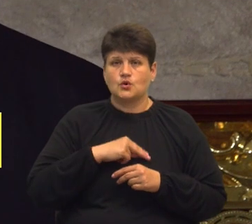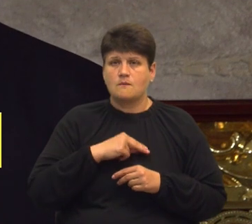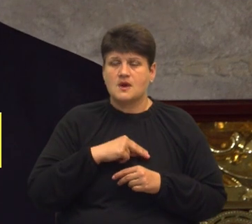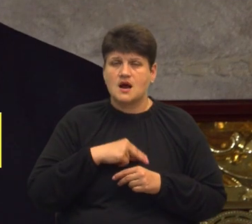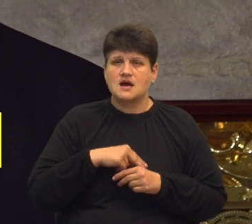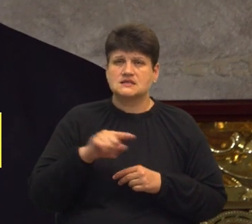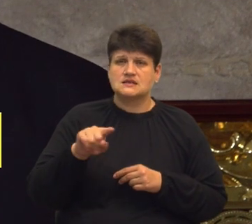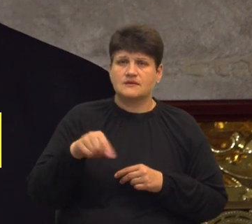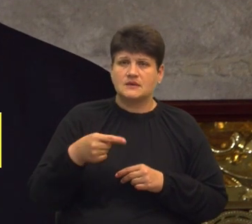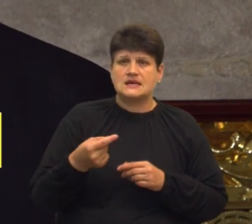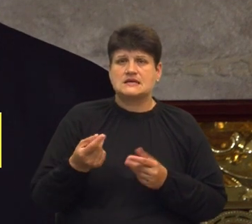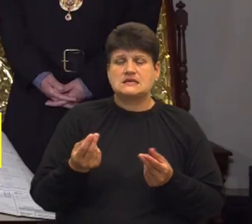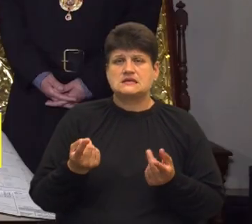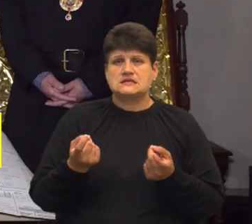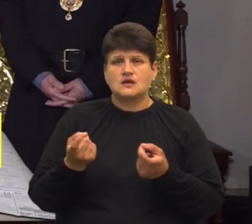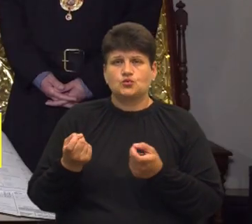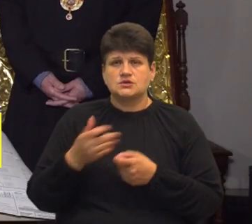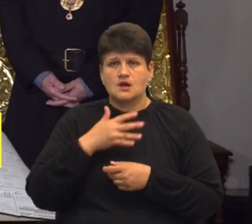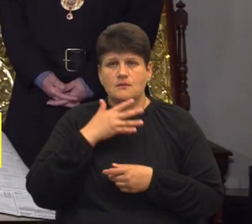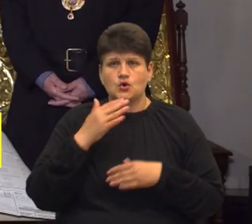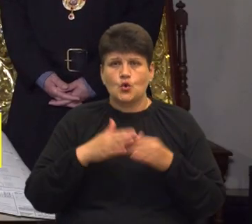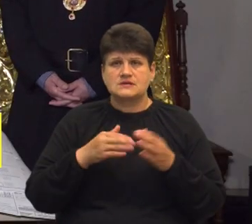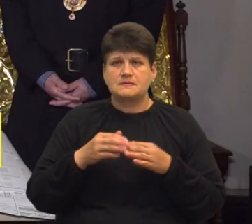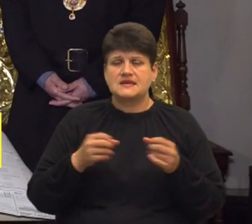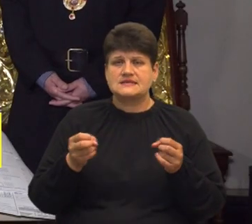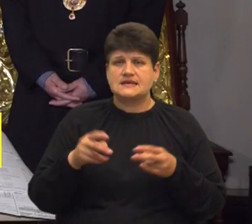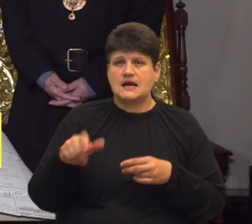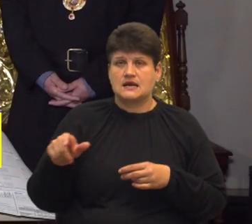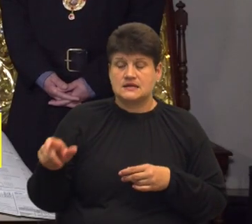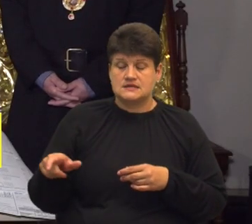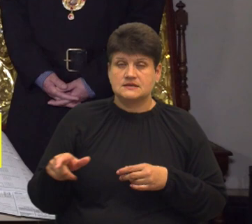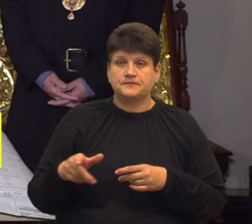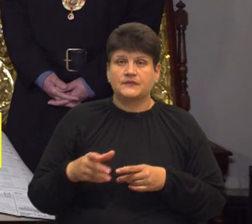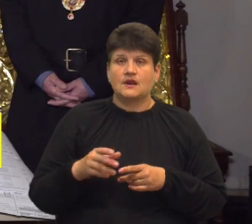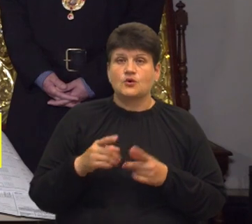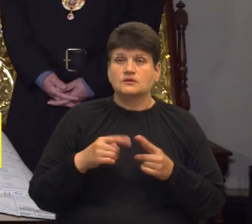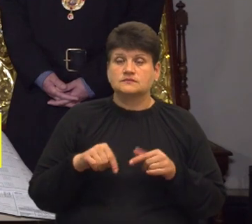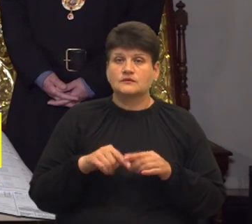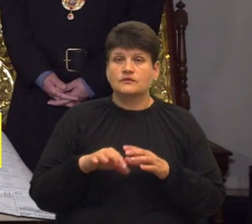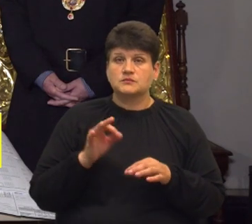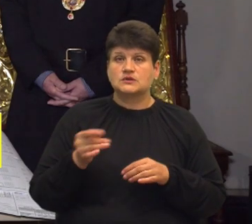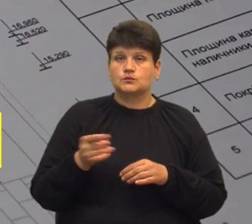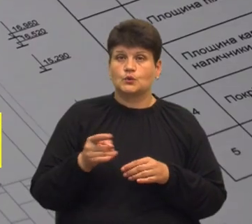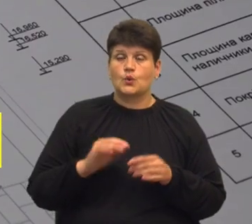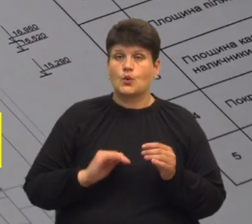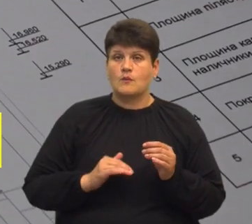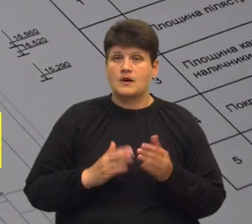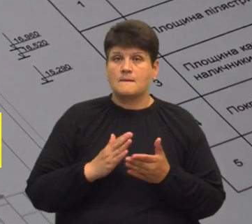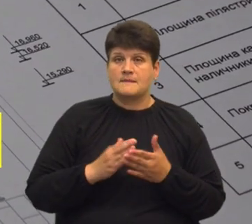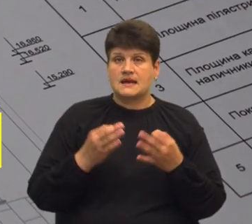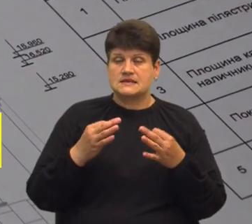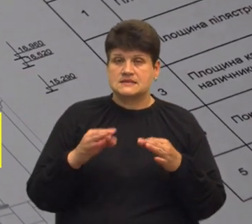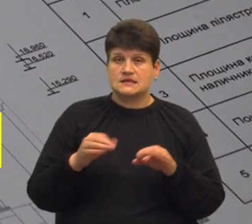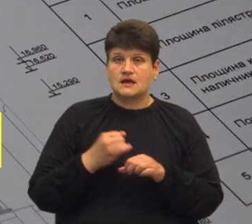залучення багатьох спеціалістів. Підрядника обрали, спираючись на те, що це тернопільська компанія, яка має ліцензію на